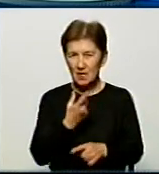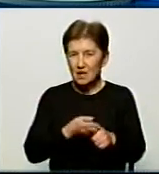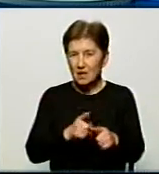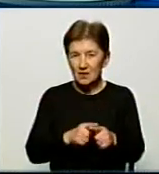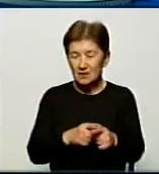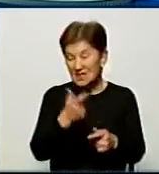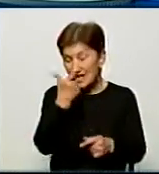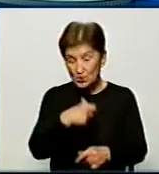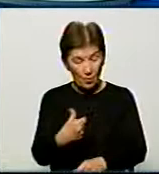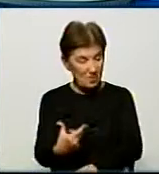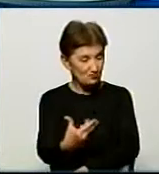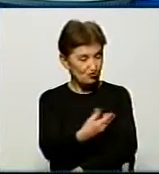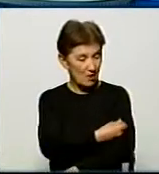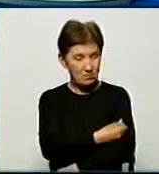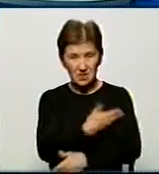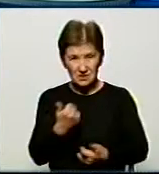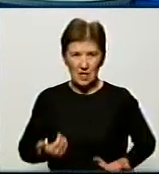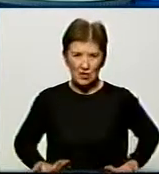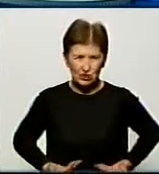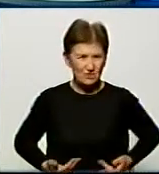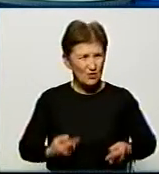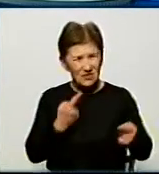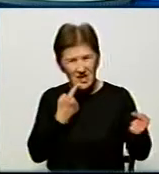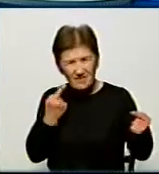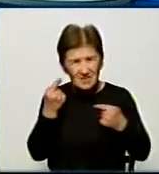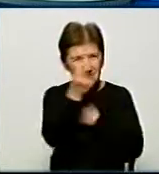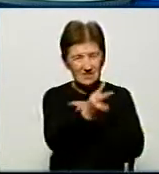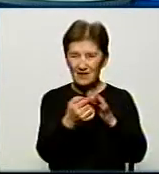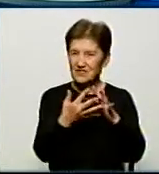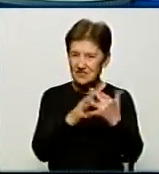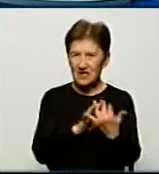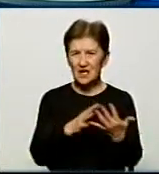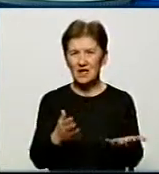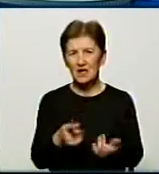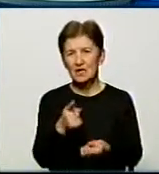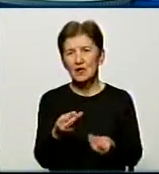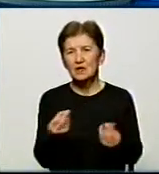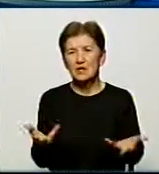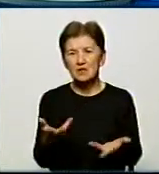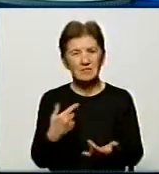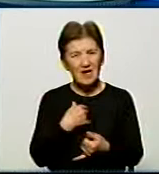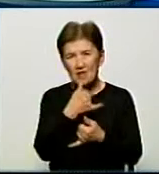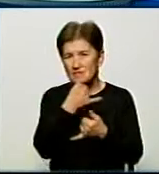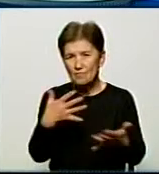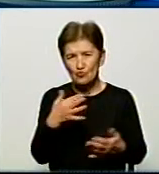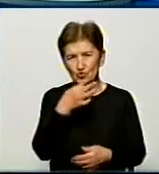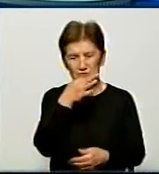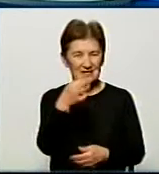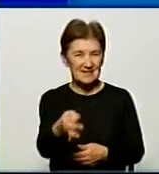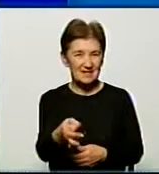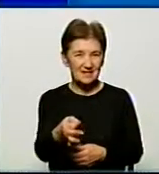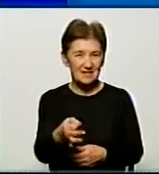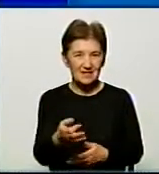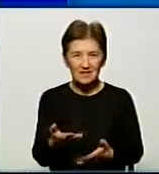зробили собі щеплення, живуть у віддаленому селі, але на всяк випадок... Скільки кошту експрес-тест, я не можу вам сказати, тому що